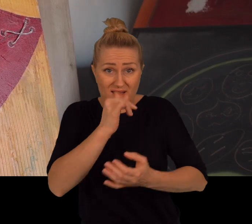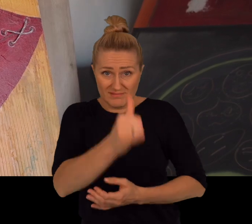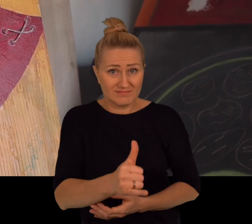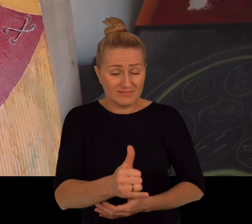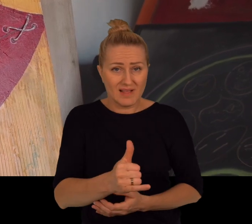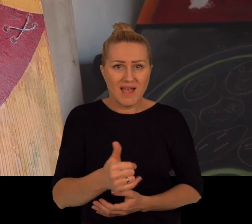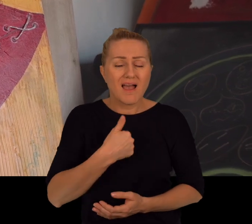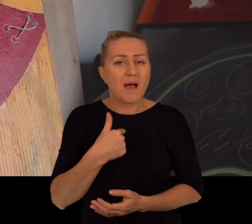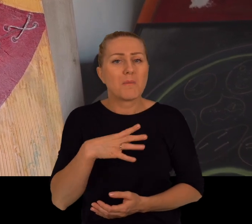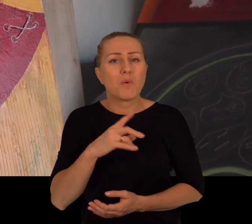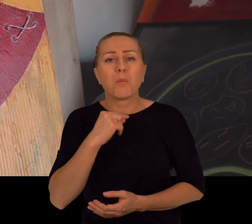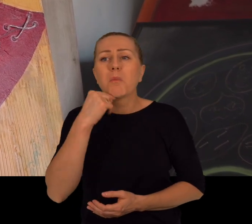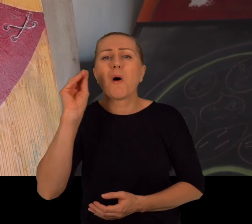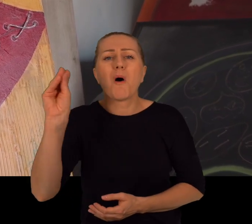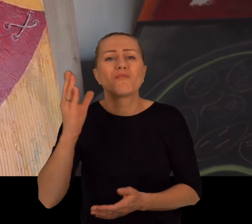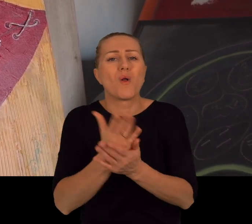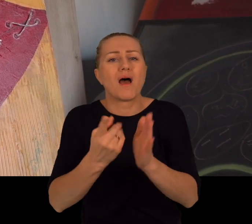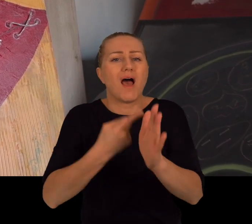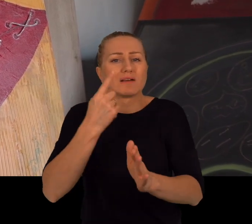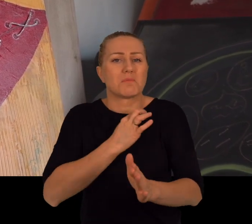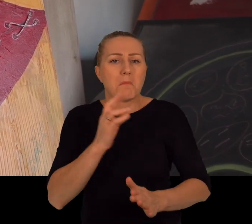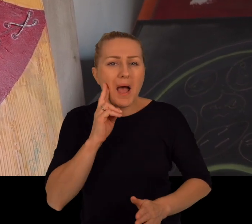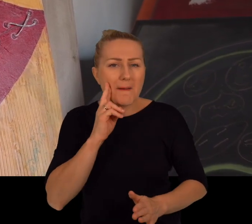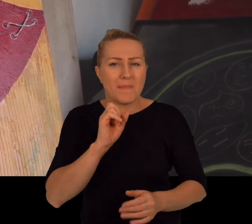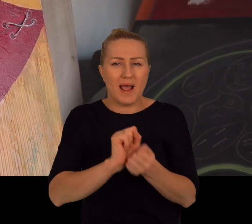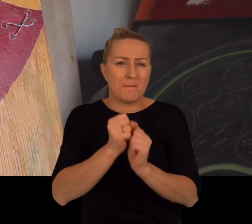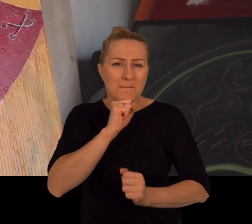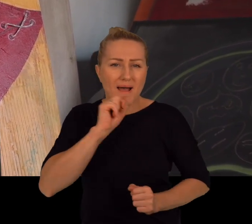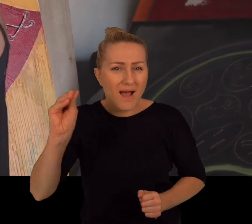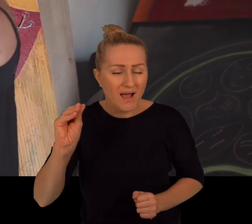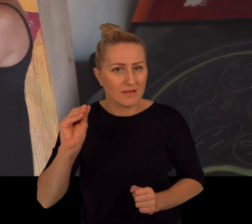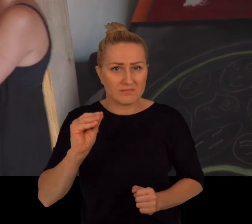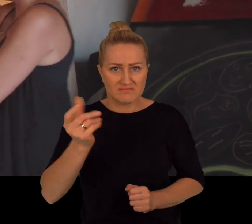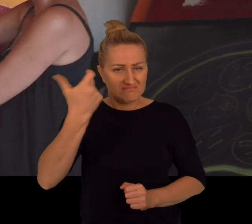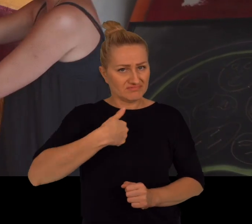powiedziałam to raz mojej mamie czy mojej babci i zostałam wyklęta.